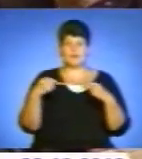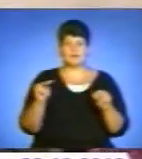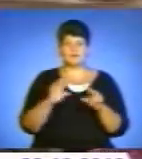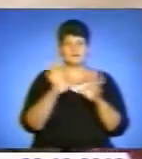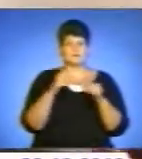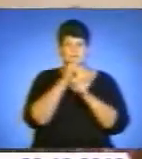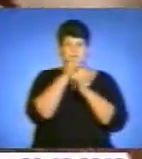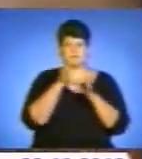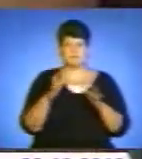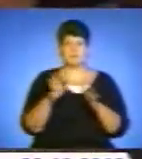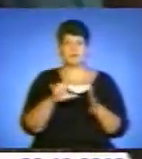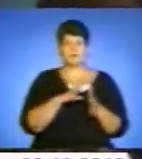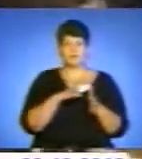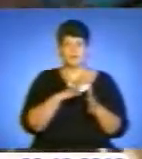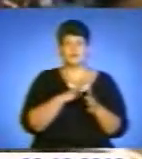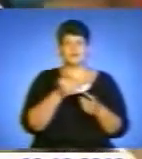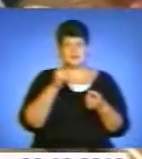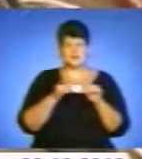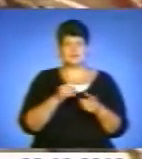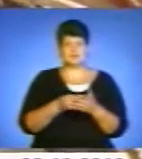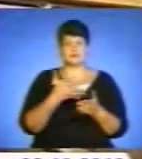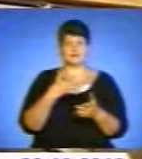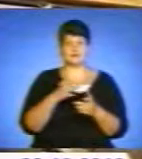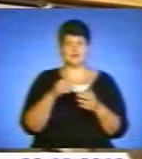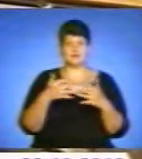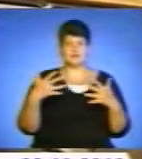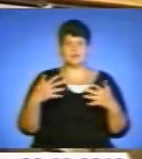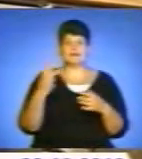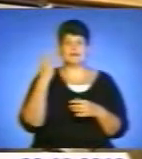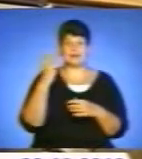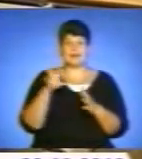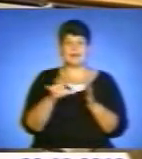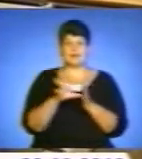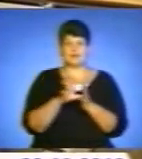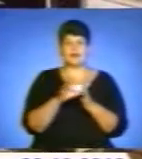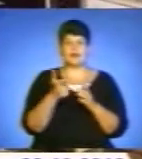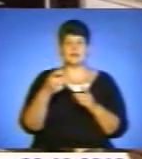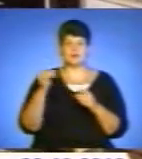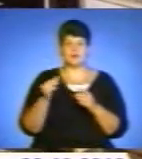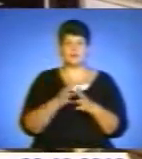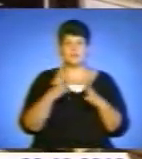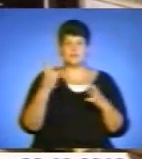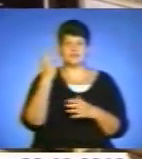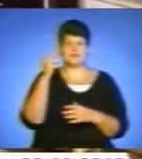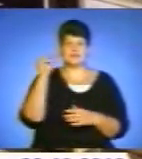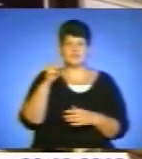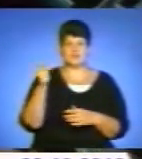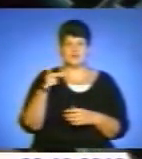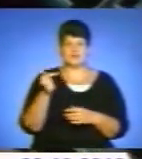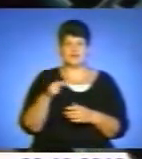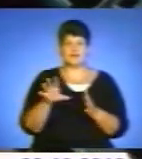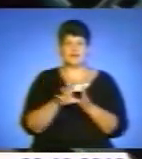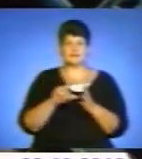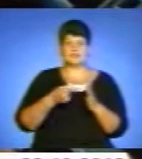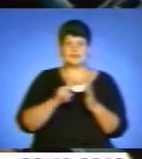встигли. Були серед краденого і насправді цінні речі. Три електрогенератори, вартість одного більше двох тисяч гривень, електричні дрилі,